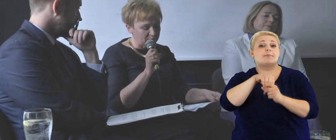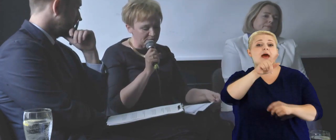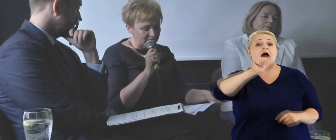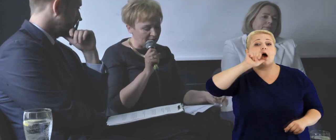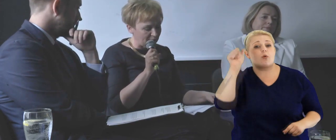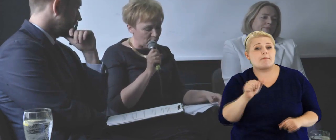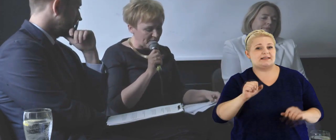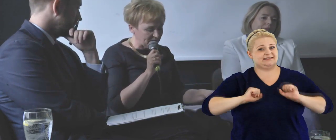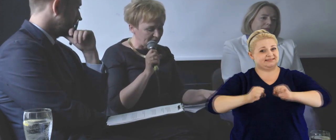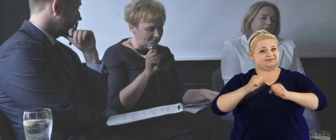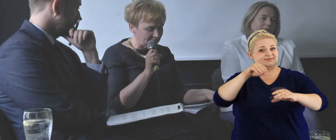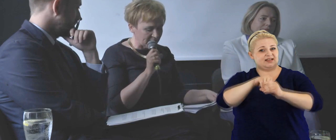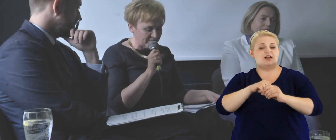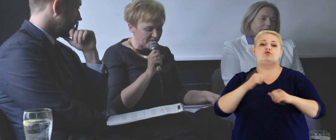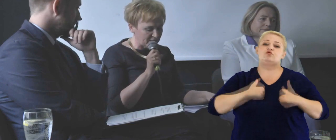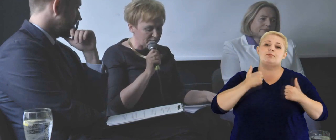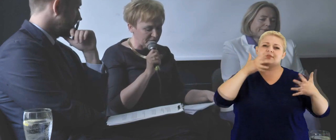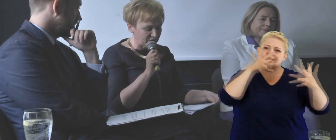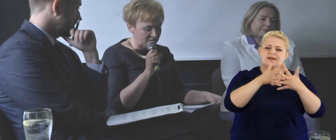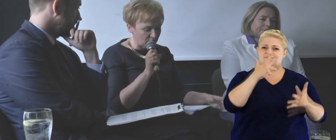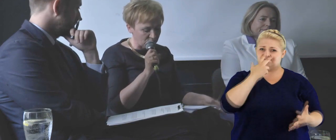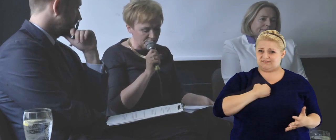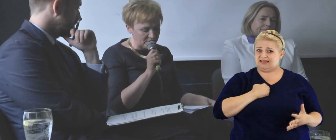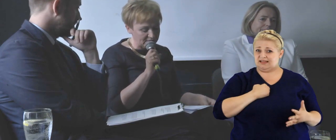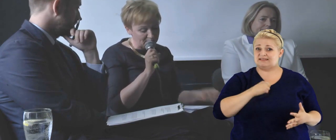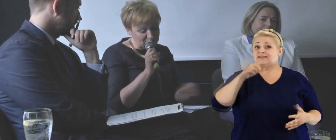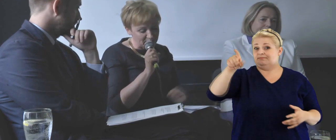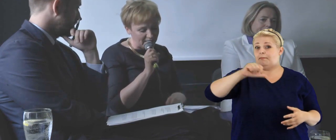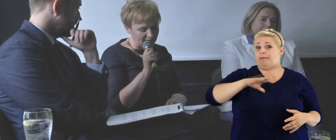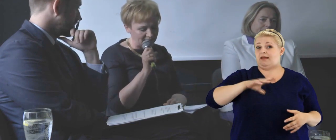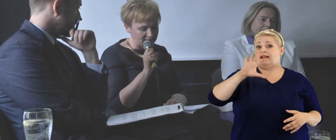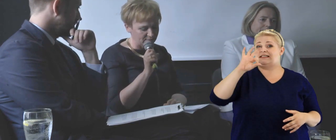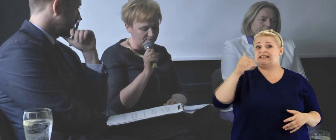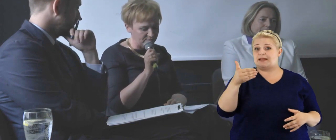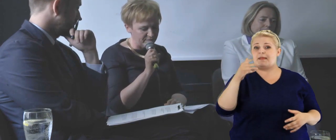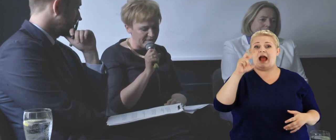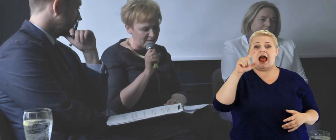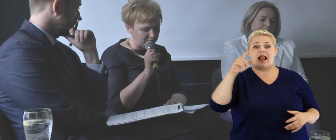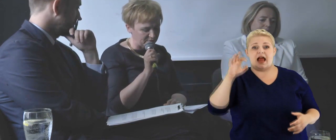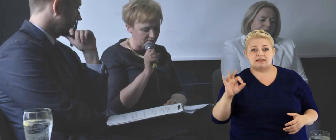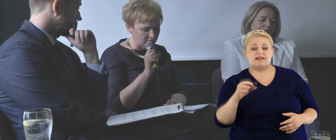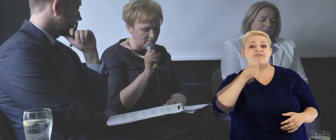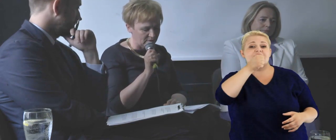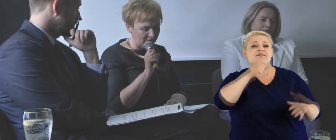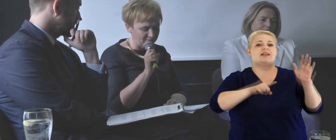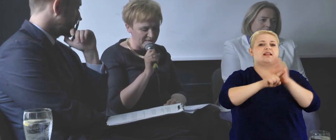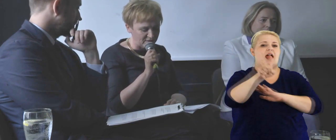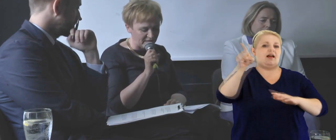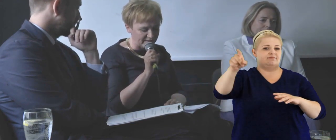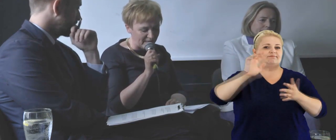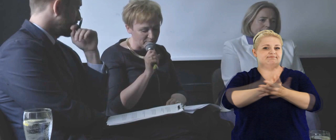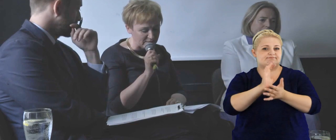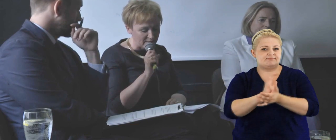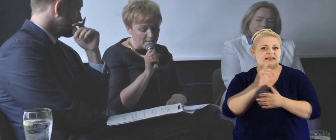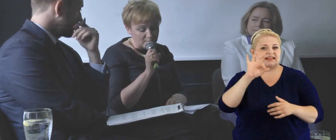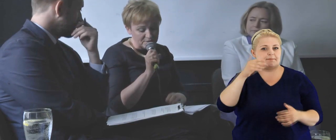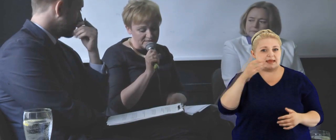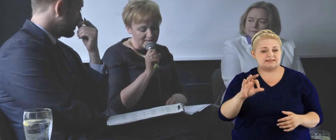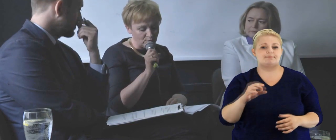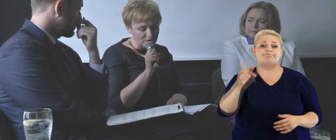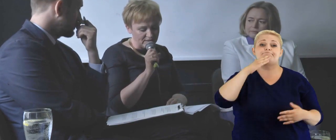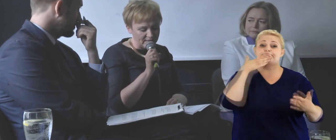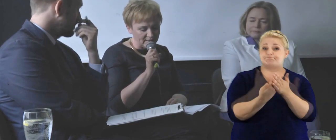Przy Europejskiej Inicjatywie na rzecz przejrzystości sam Simkalla w wywiadzie dla Financial Times